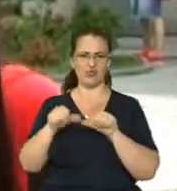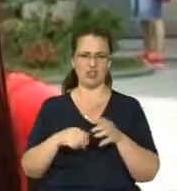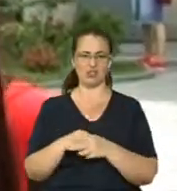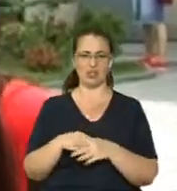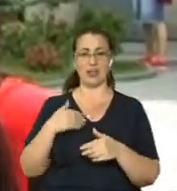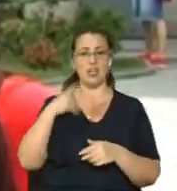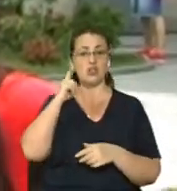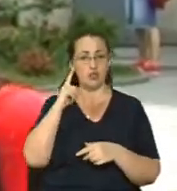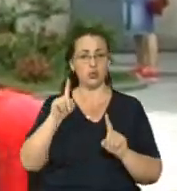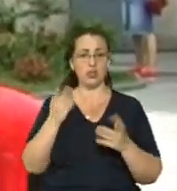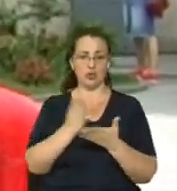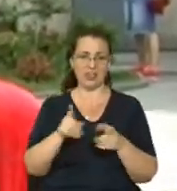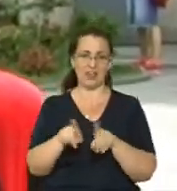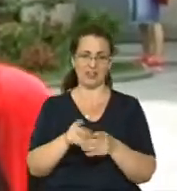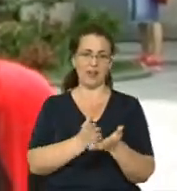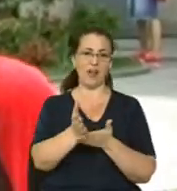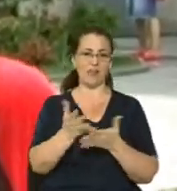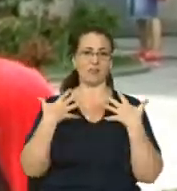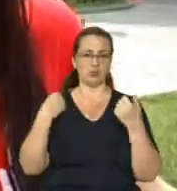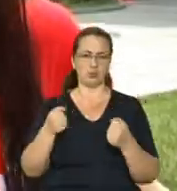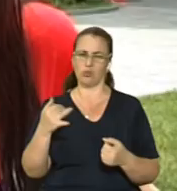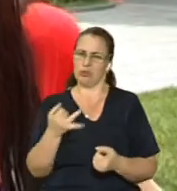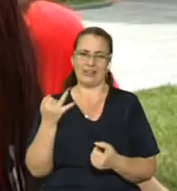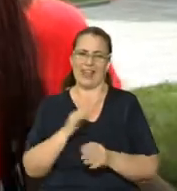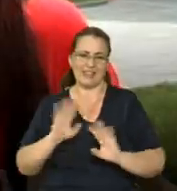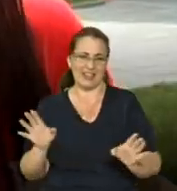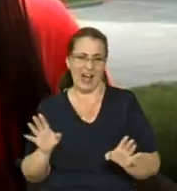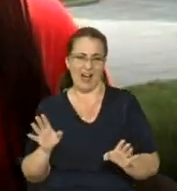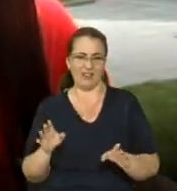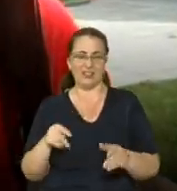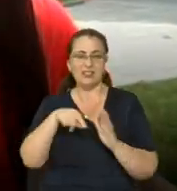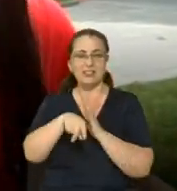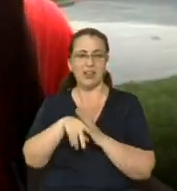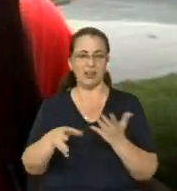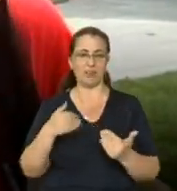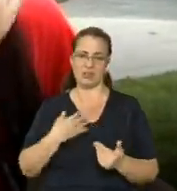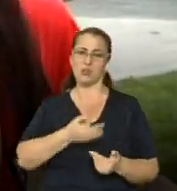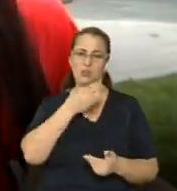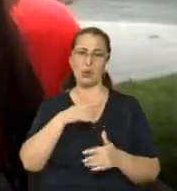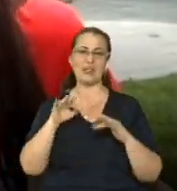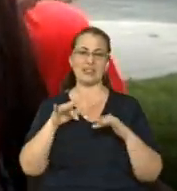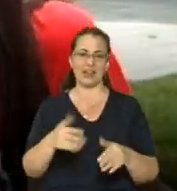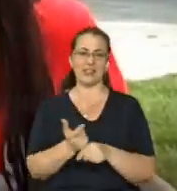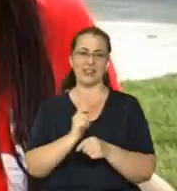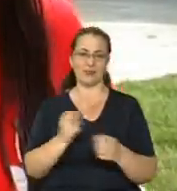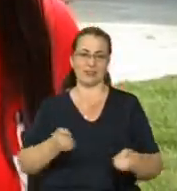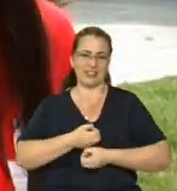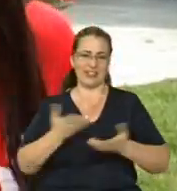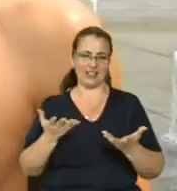чула, що є такий вид спорту, але не цікавилася, про що він саме. Мені дуже сподобалася ця акція, дуже яскраво,